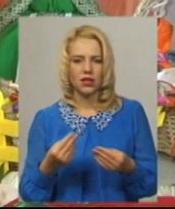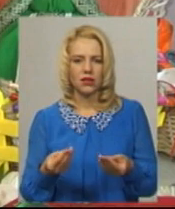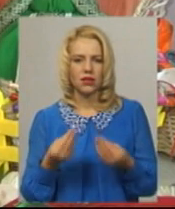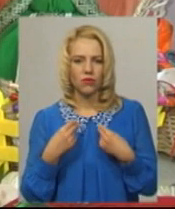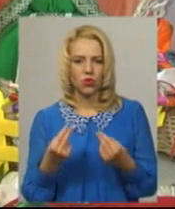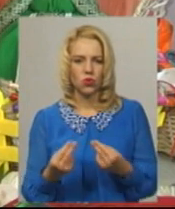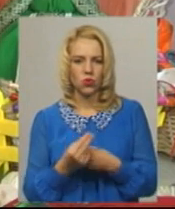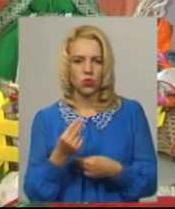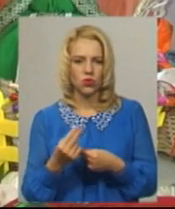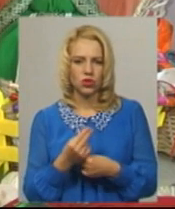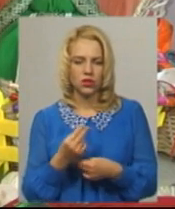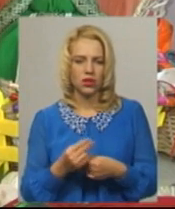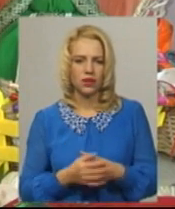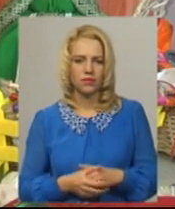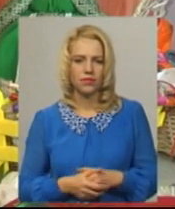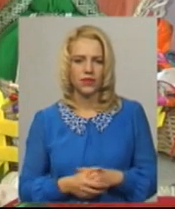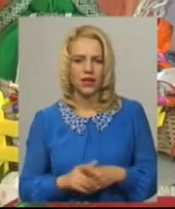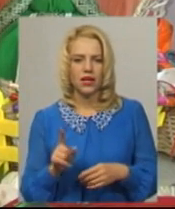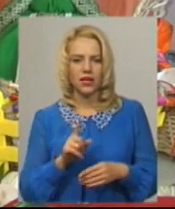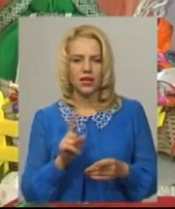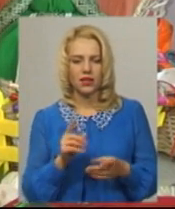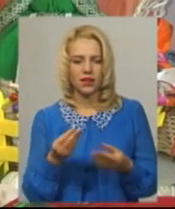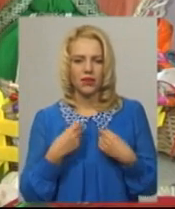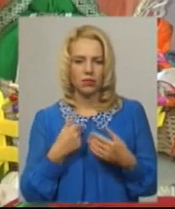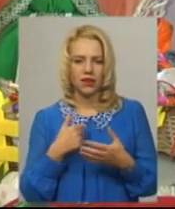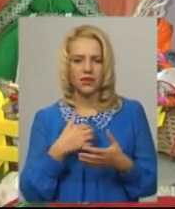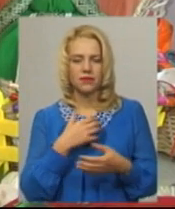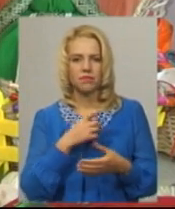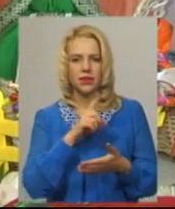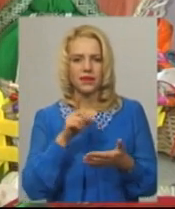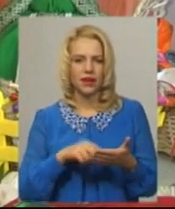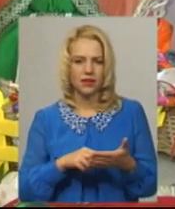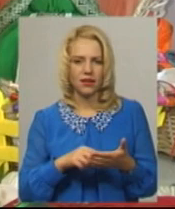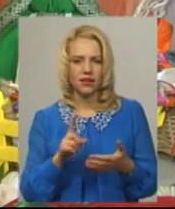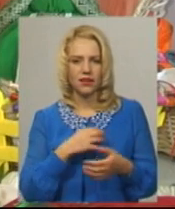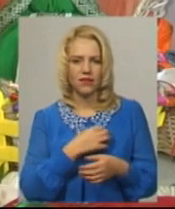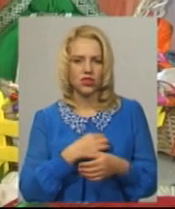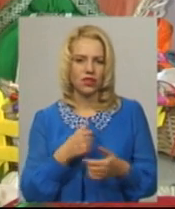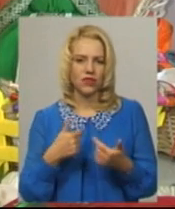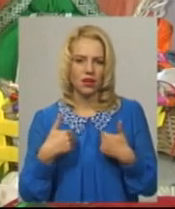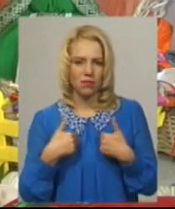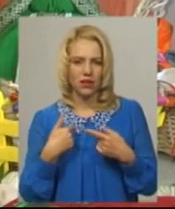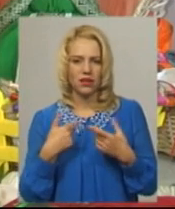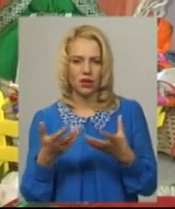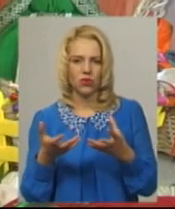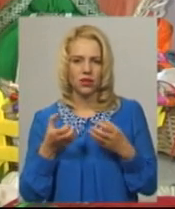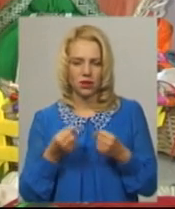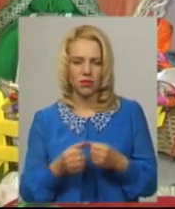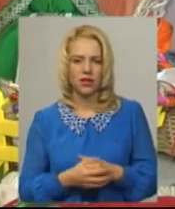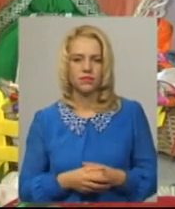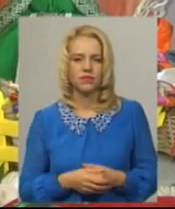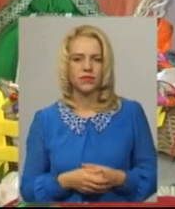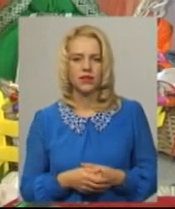відповідь мені на певні запитання, які були актуальні на даному етапі. І я отримала те,